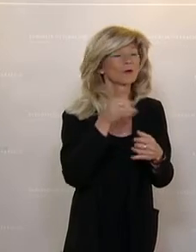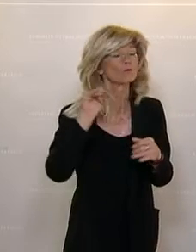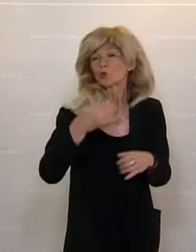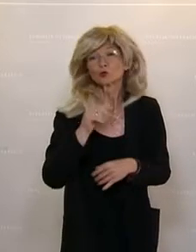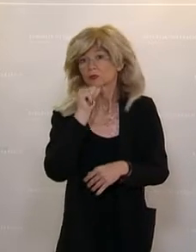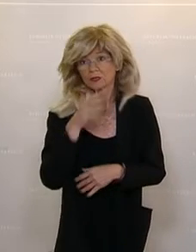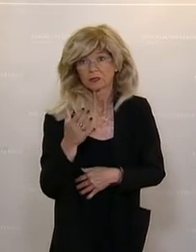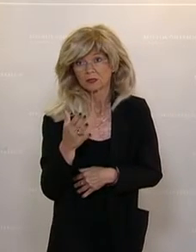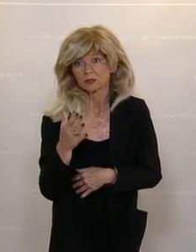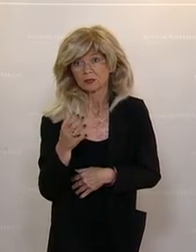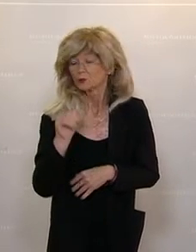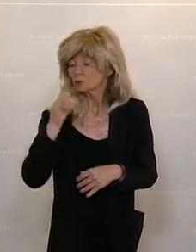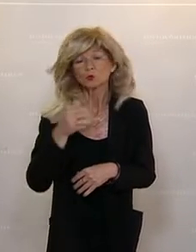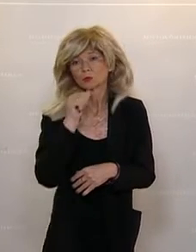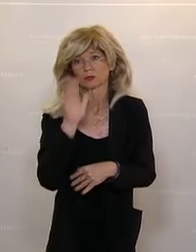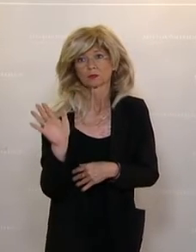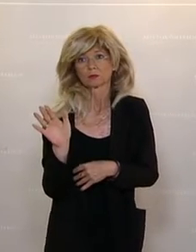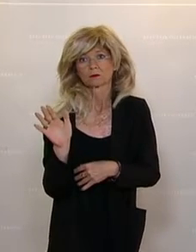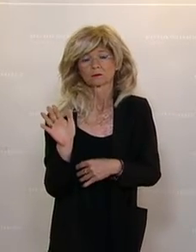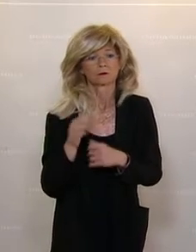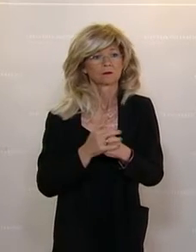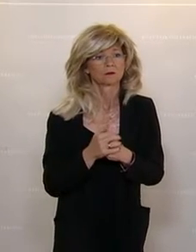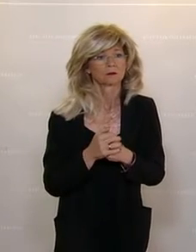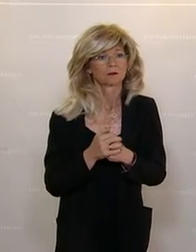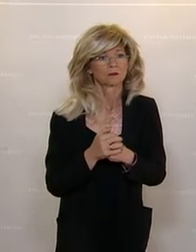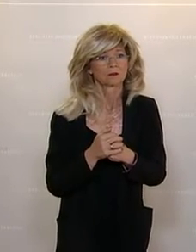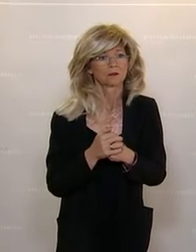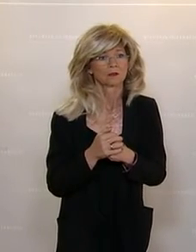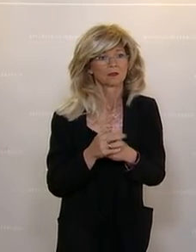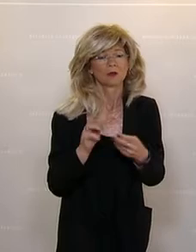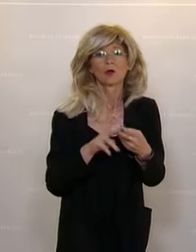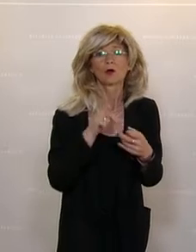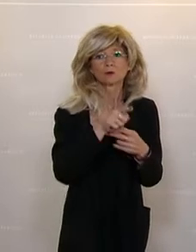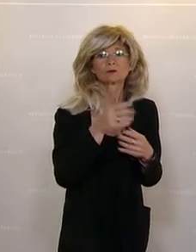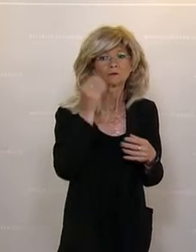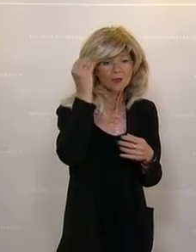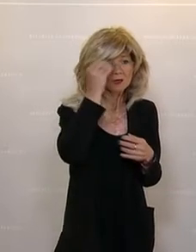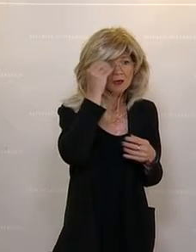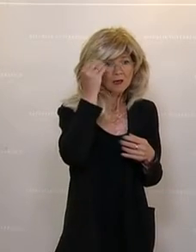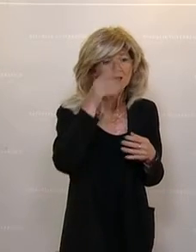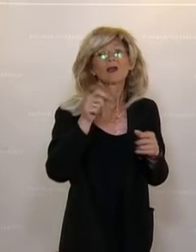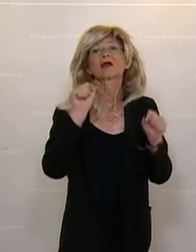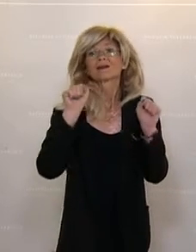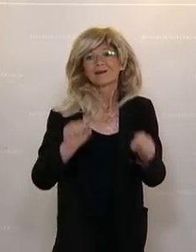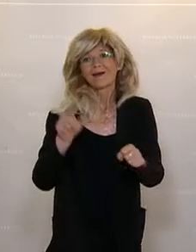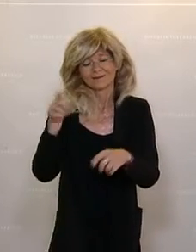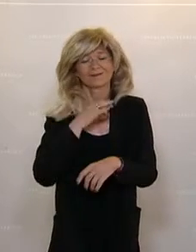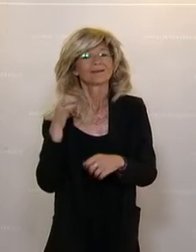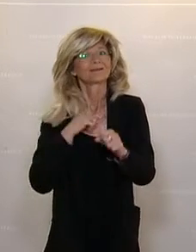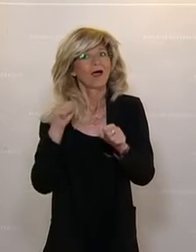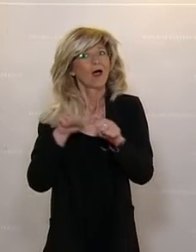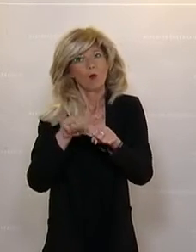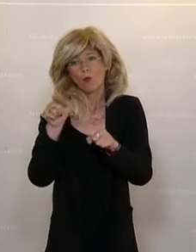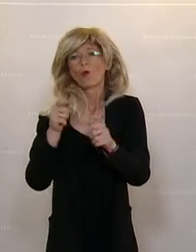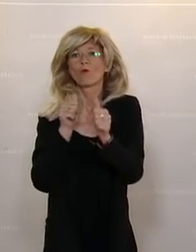Für diese Schülerinnen und Schüler gab es weiterhin Distance-Learning. Und sie konnten dem Unterricht auch folgen. Es gab die Möglichkeit,